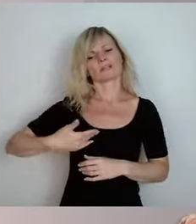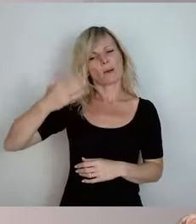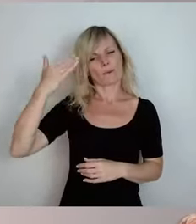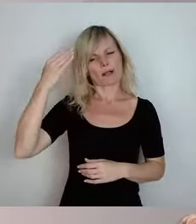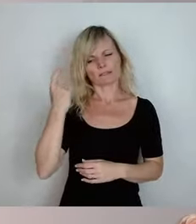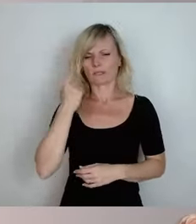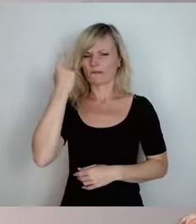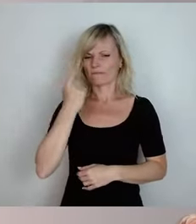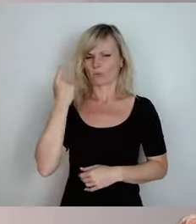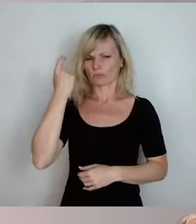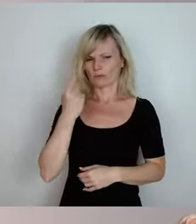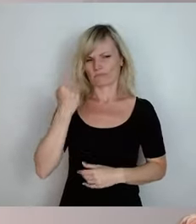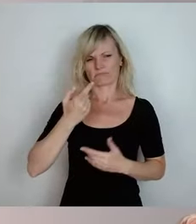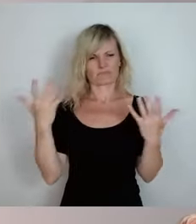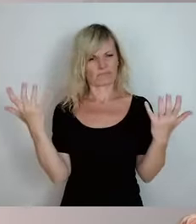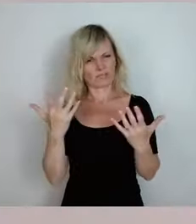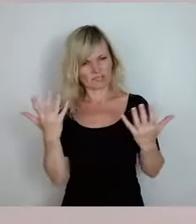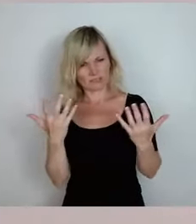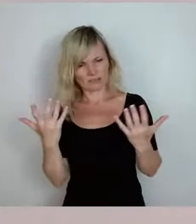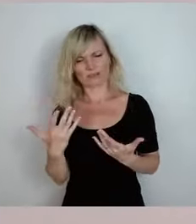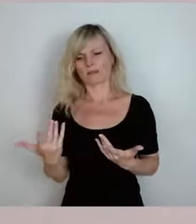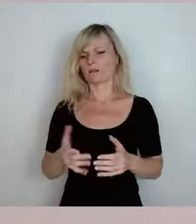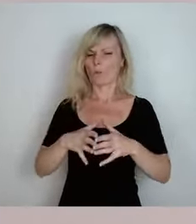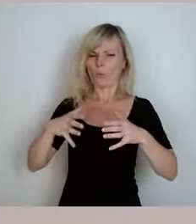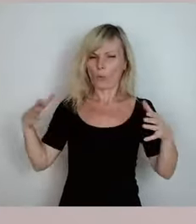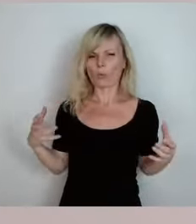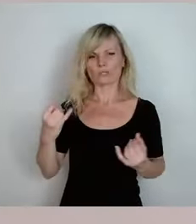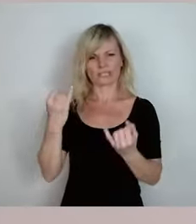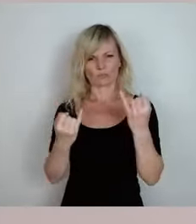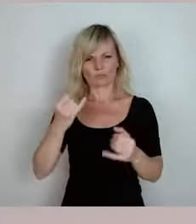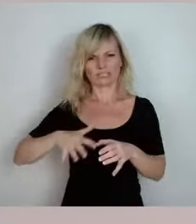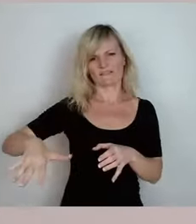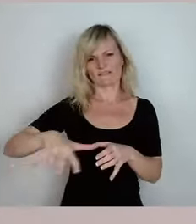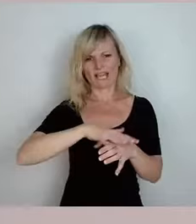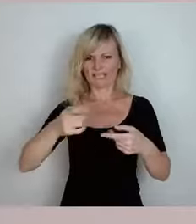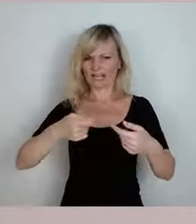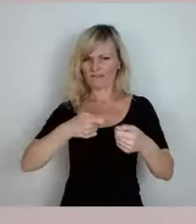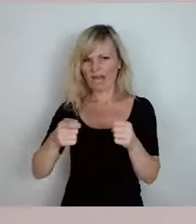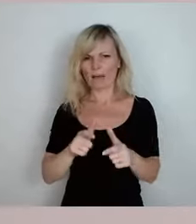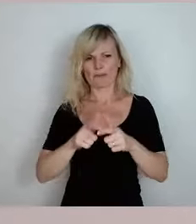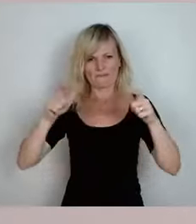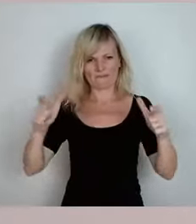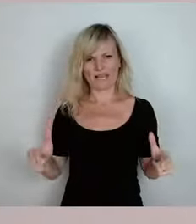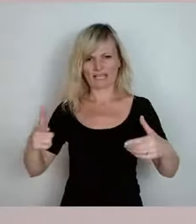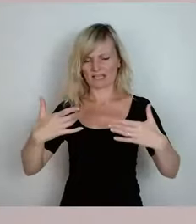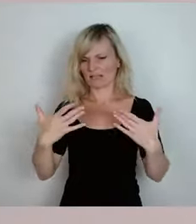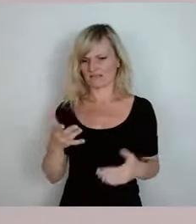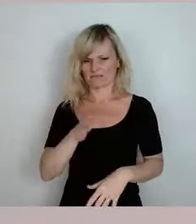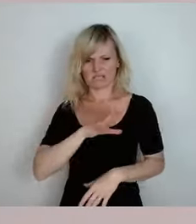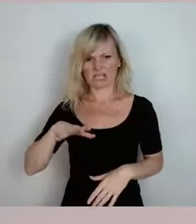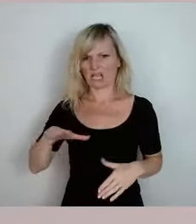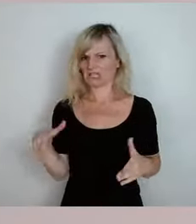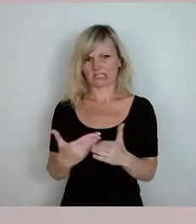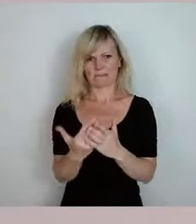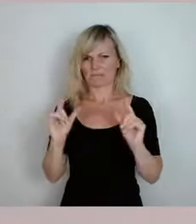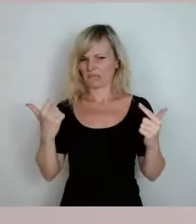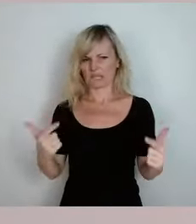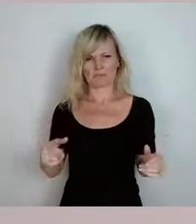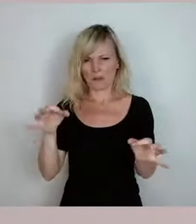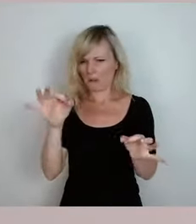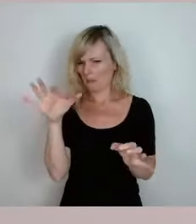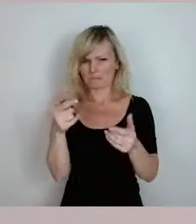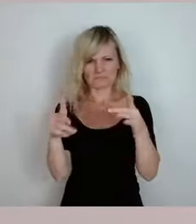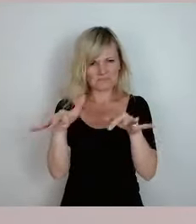Industrie- und Gewerbeflächen im Freistaat Sachsen gibt. Und ich bin froh darüber, dass jetzt an vielen Stellen so eine Bewegung beginnt, wieder